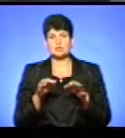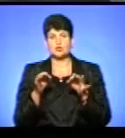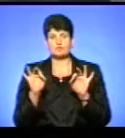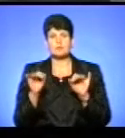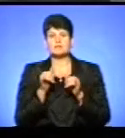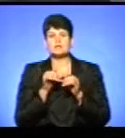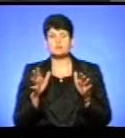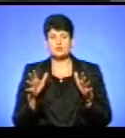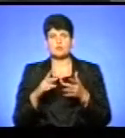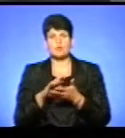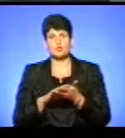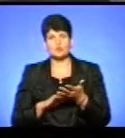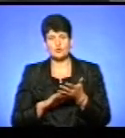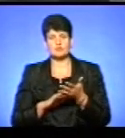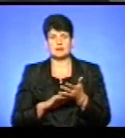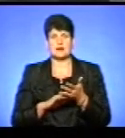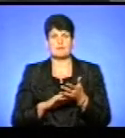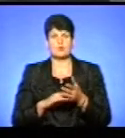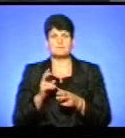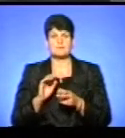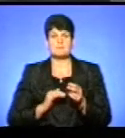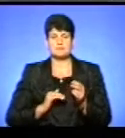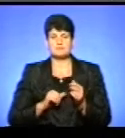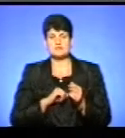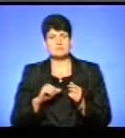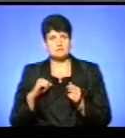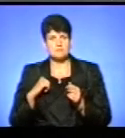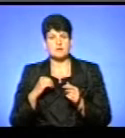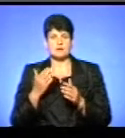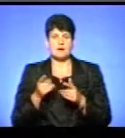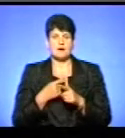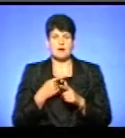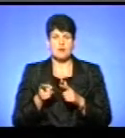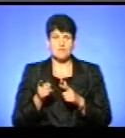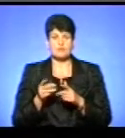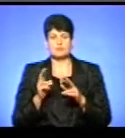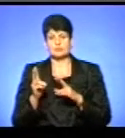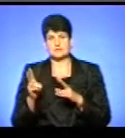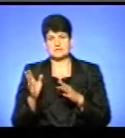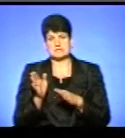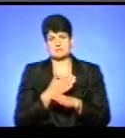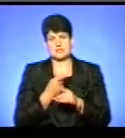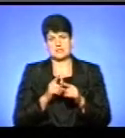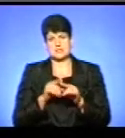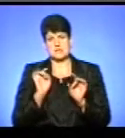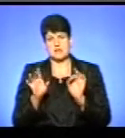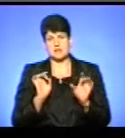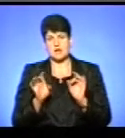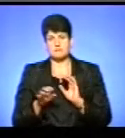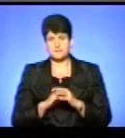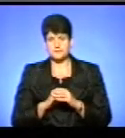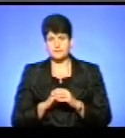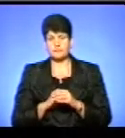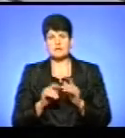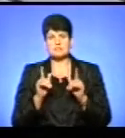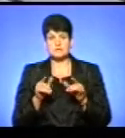і підприємці або самостійно, або з допомогою наших підрозділів міської ради повинні буде демонтувати дані рекламні конструкції. Згідно з рішенням